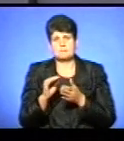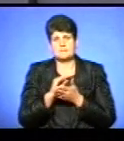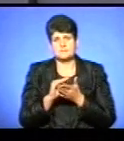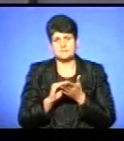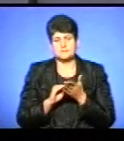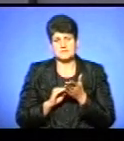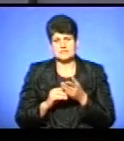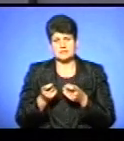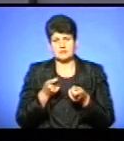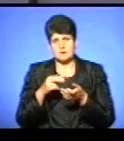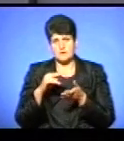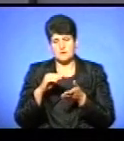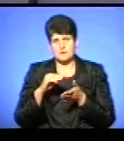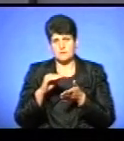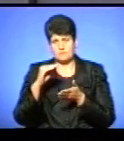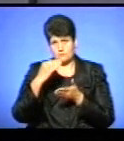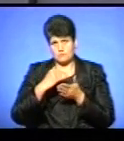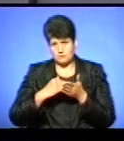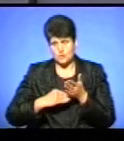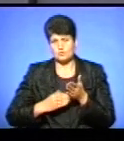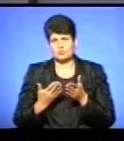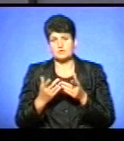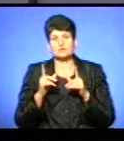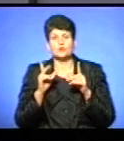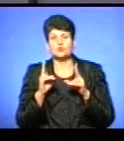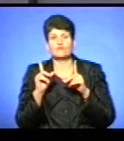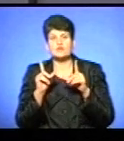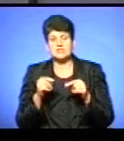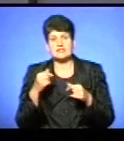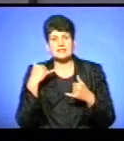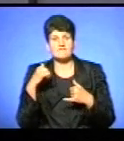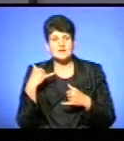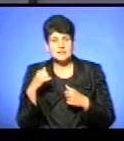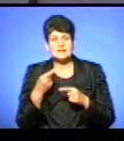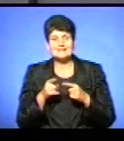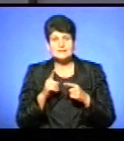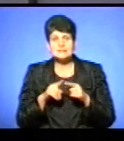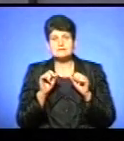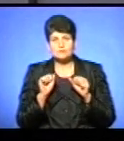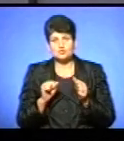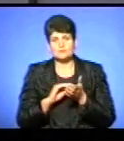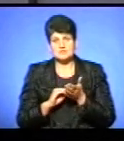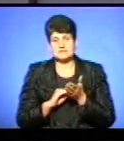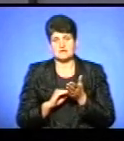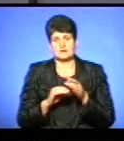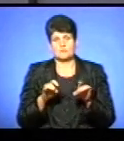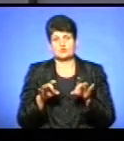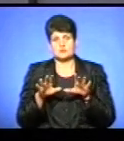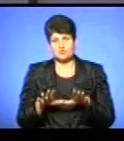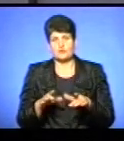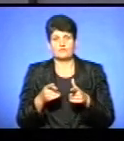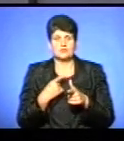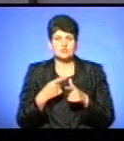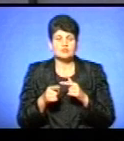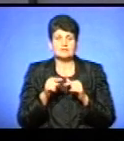адміністративні матеріали, зможе, ну, які виїжджають на виклики, ці поліцейські зможуть виписувати дані постанови, чи там